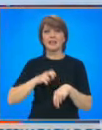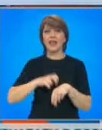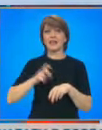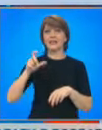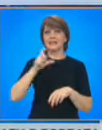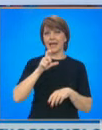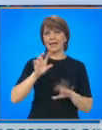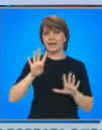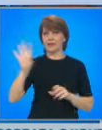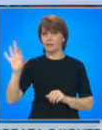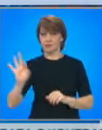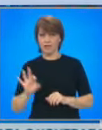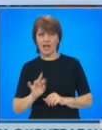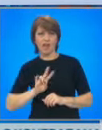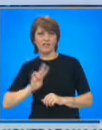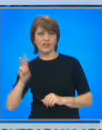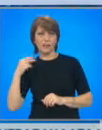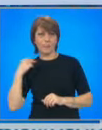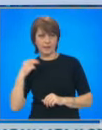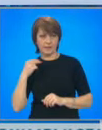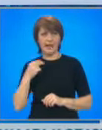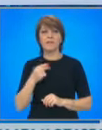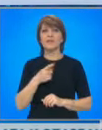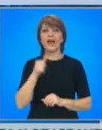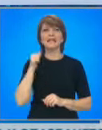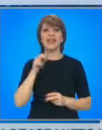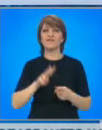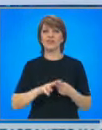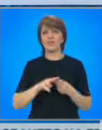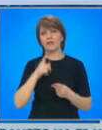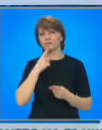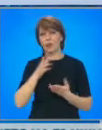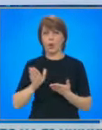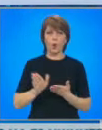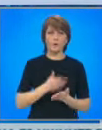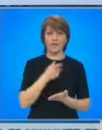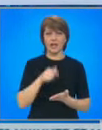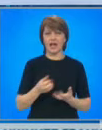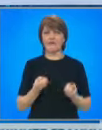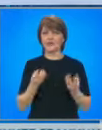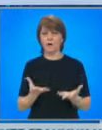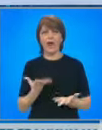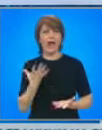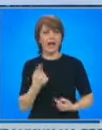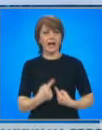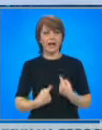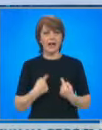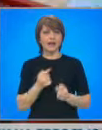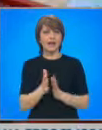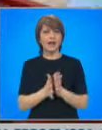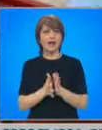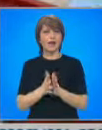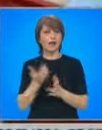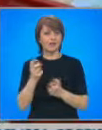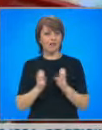9%. Вице-премиерът и министр на финансите Асен Василев отхвърли подобна възможност. Как реагирах от бранш? Вижте.